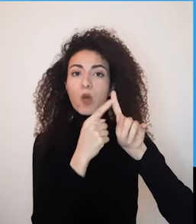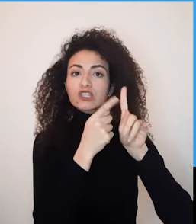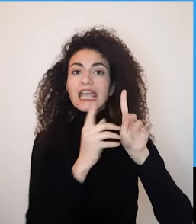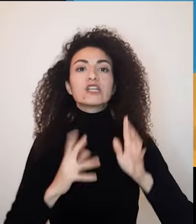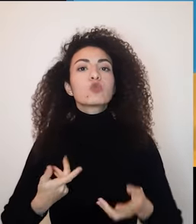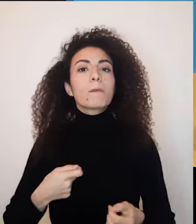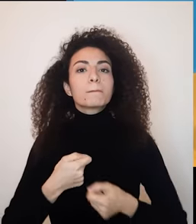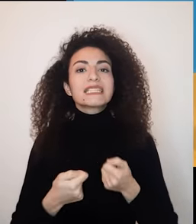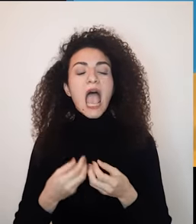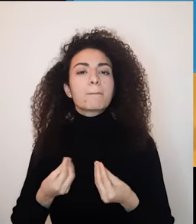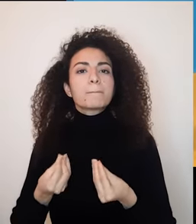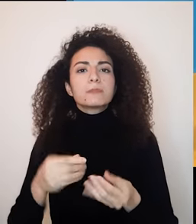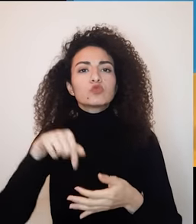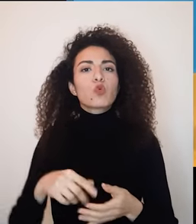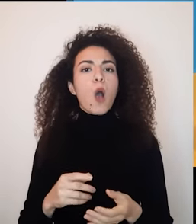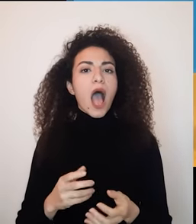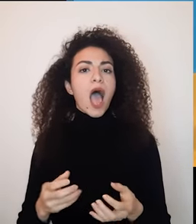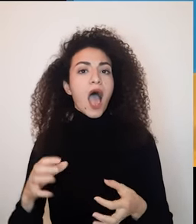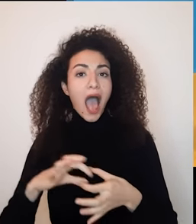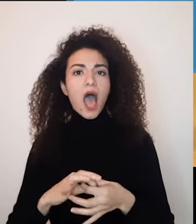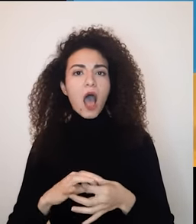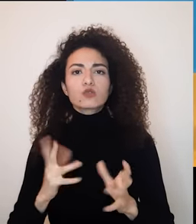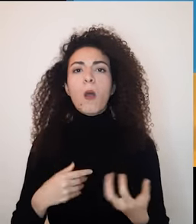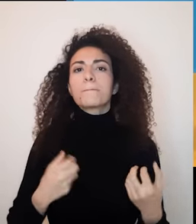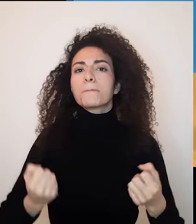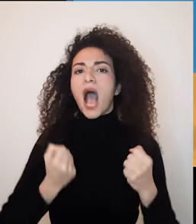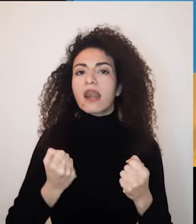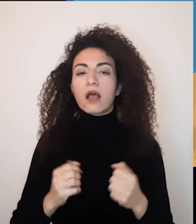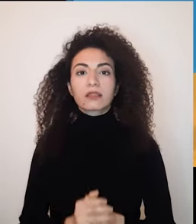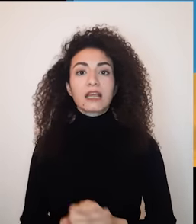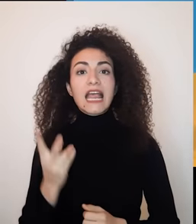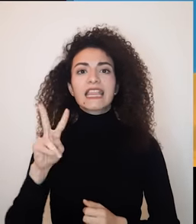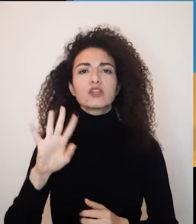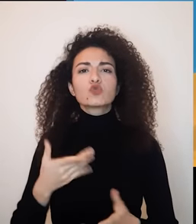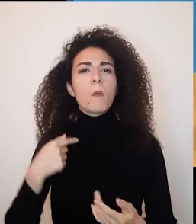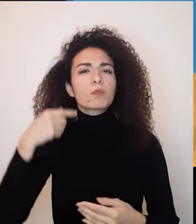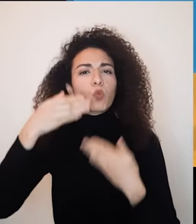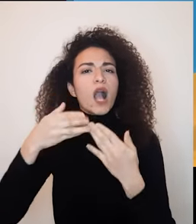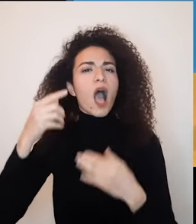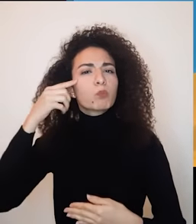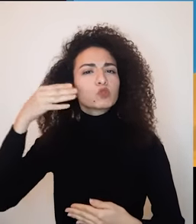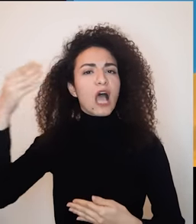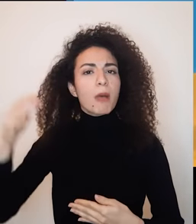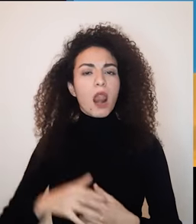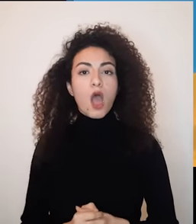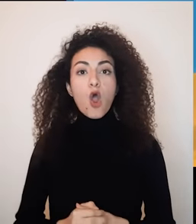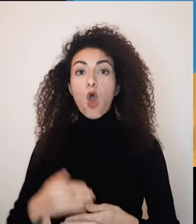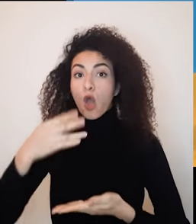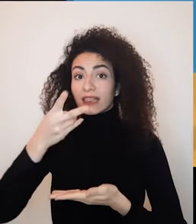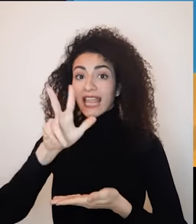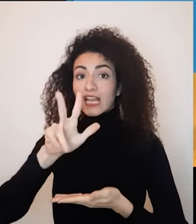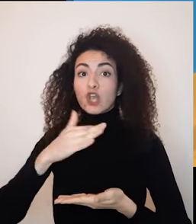مكونات المساهمة بالعلاقة من حيث الموارد والمهارات التوقعات الحدود في قدرة على التحمل